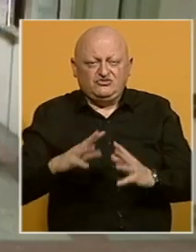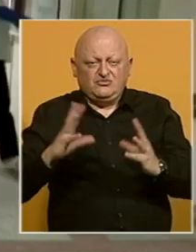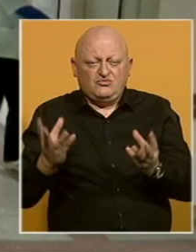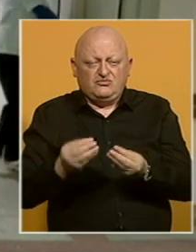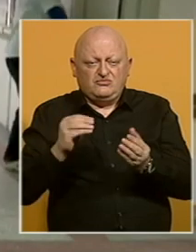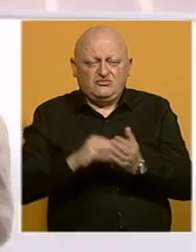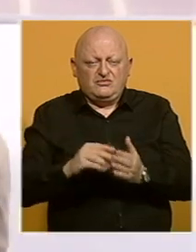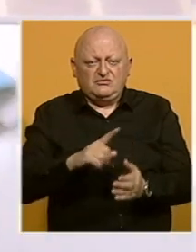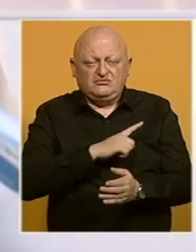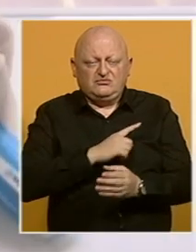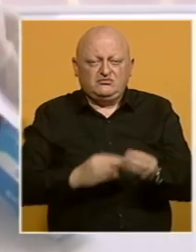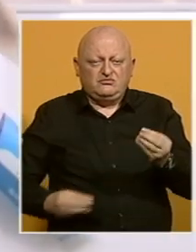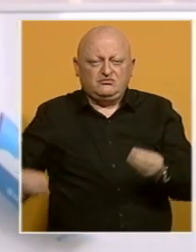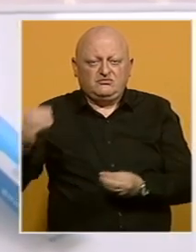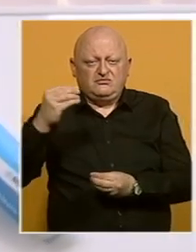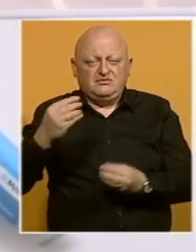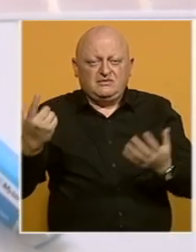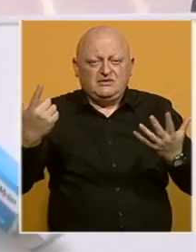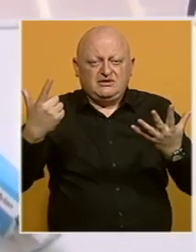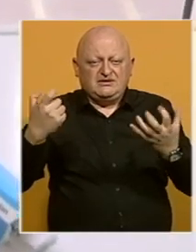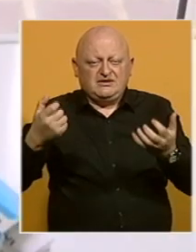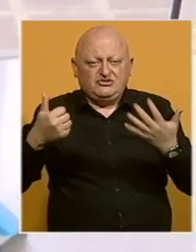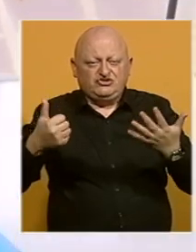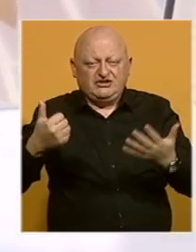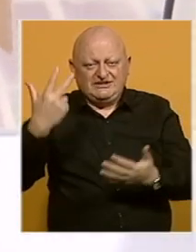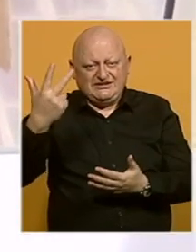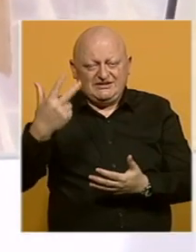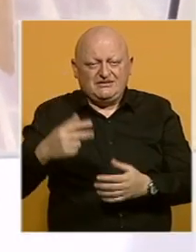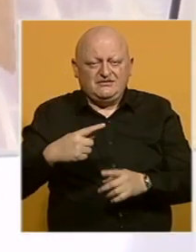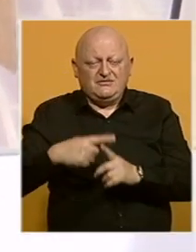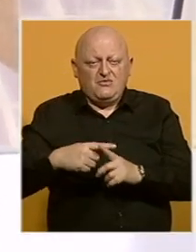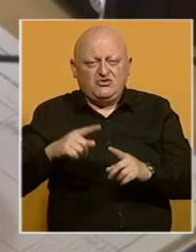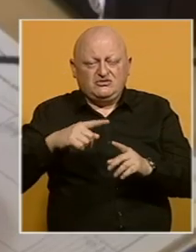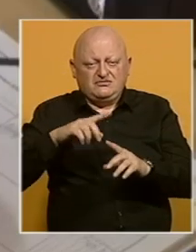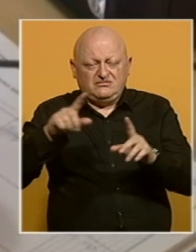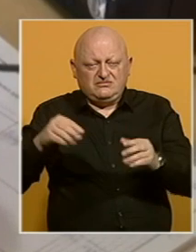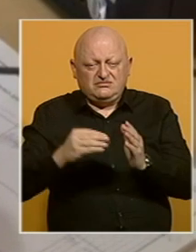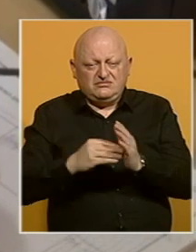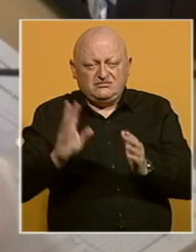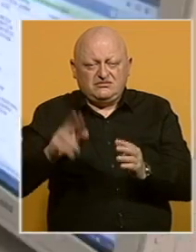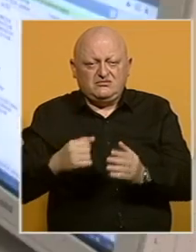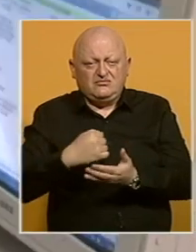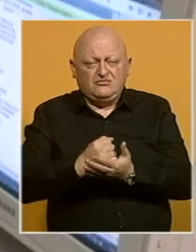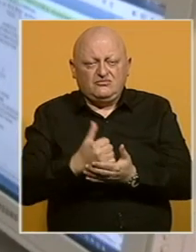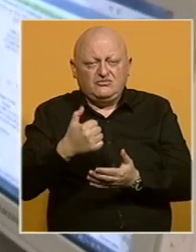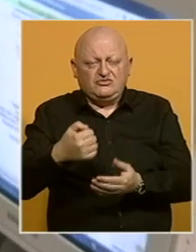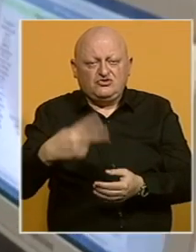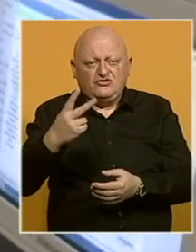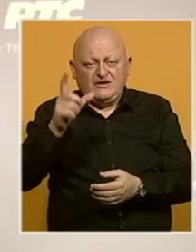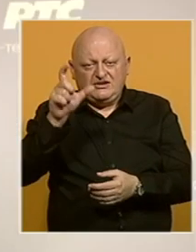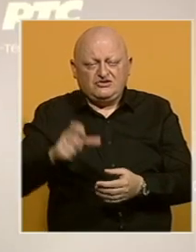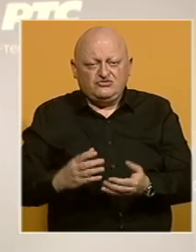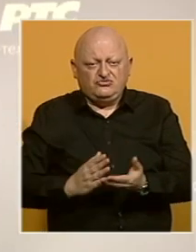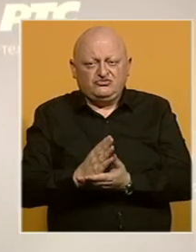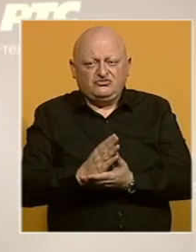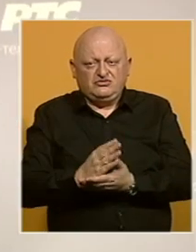ukupan broj smrtnih slučajeva povećan na 763. Pozitivan nalaz na prisustvo virusa potvrđen je u 102 slučaja.